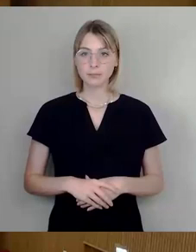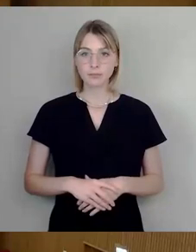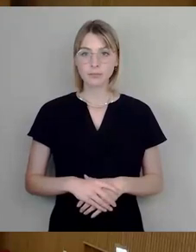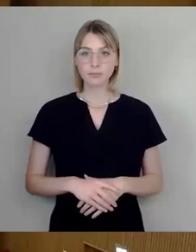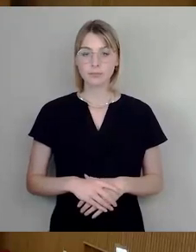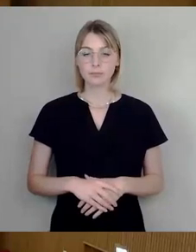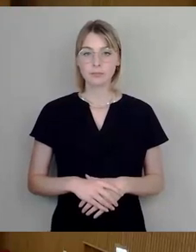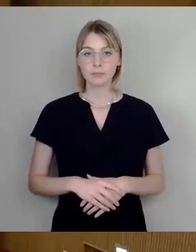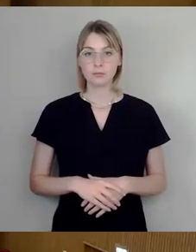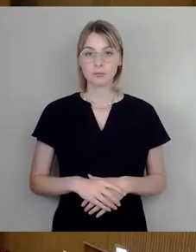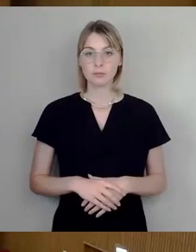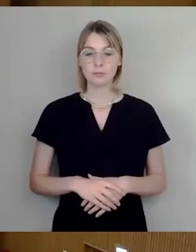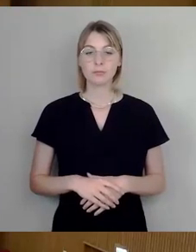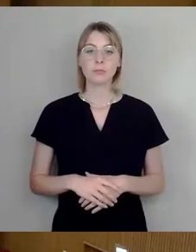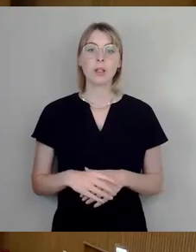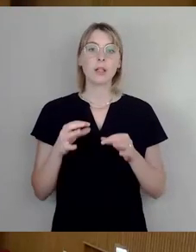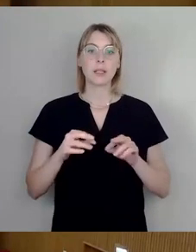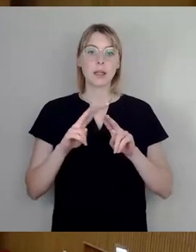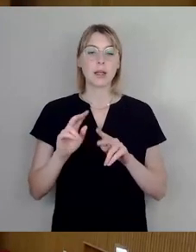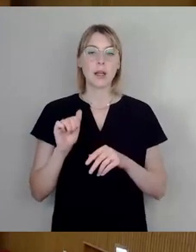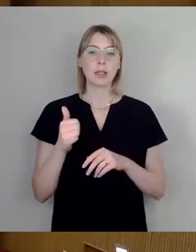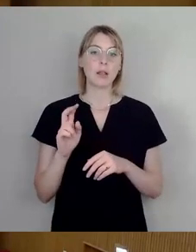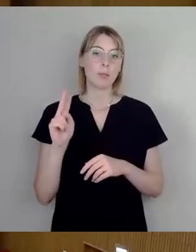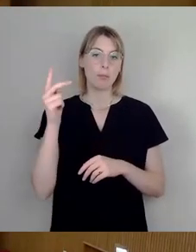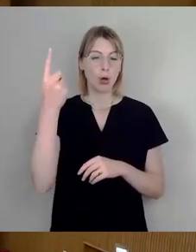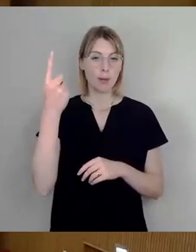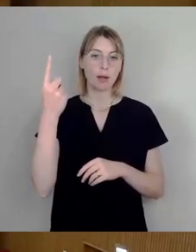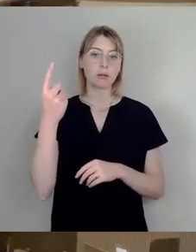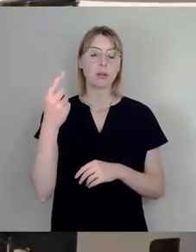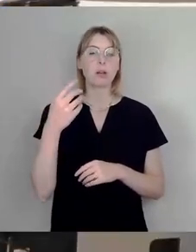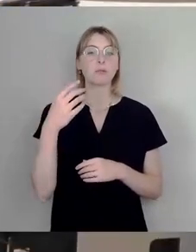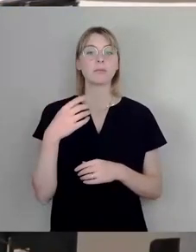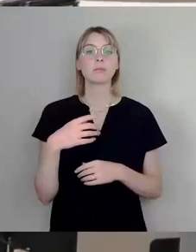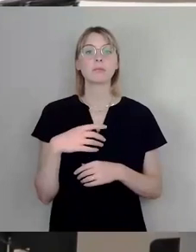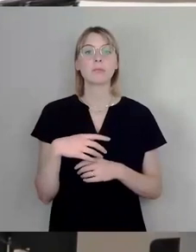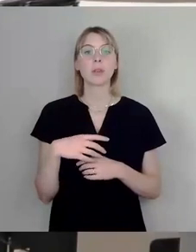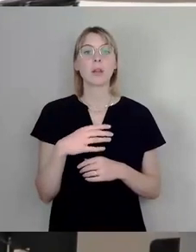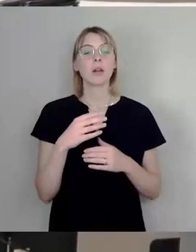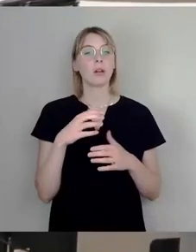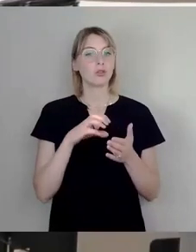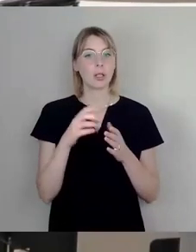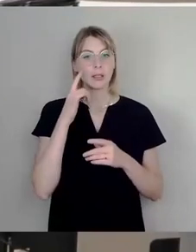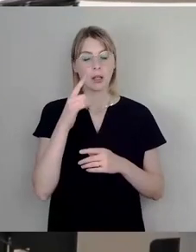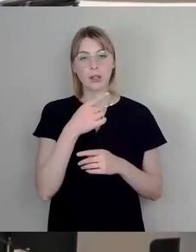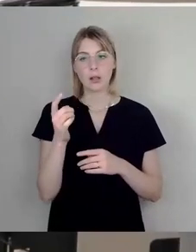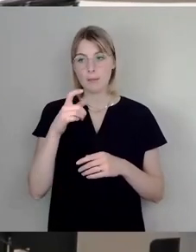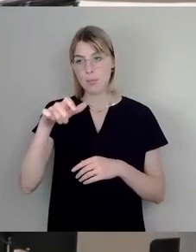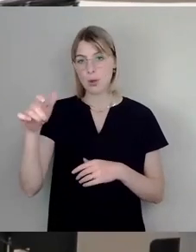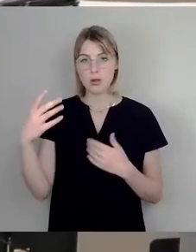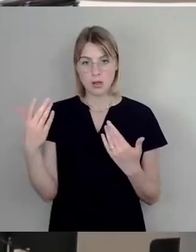Sehr geehrter Bürgermeister, sehr geehrte Damen und Herren Stadträte, sehr geehrter Bürger, es geht hier um die